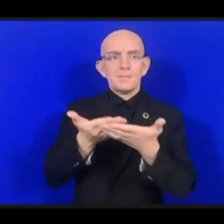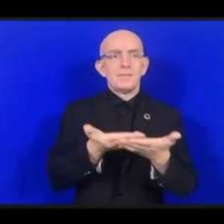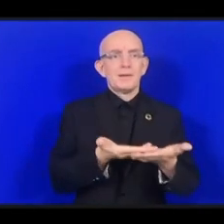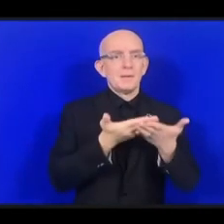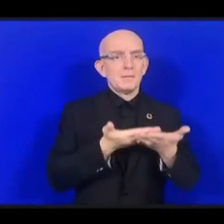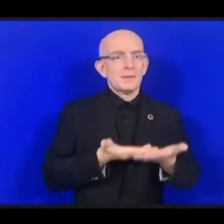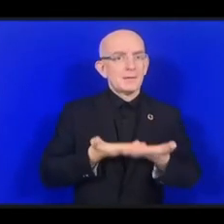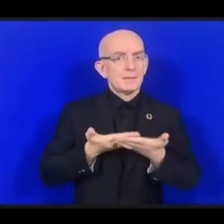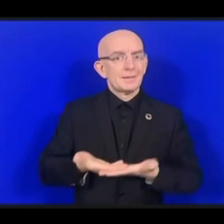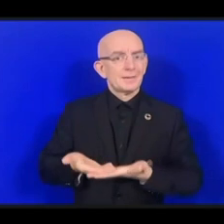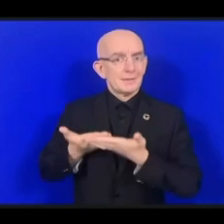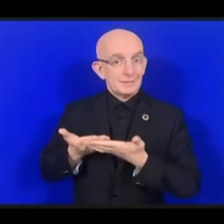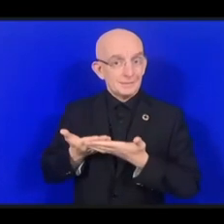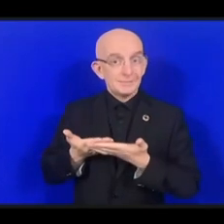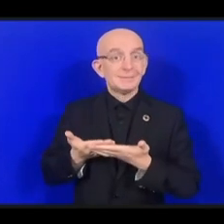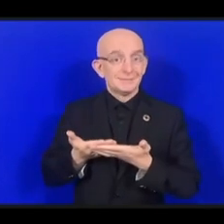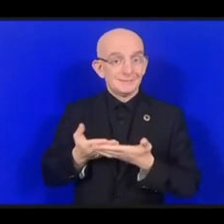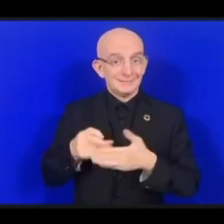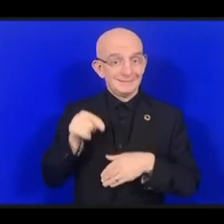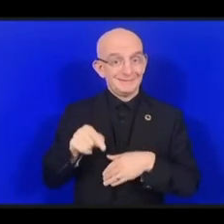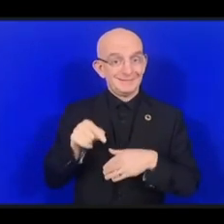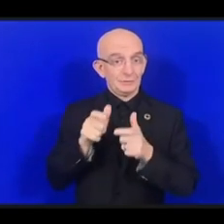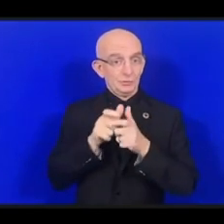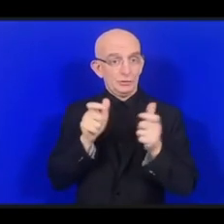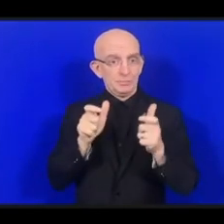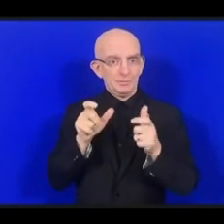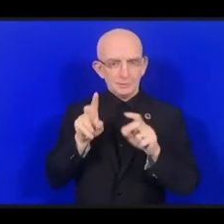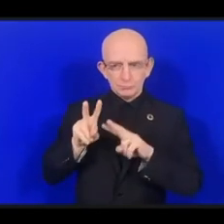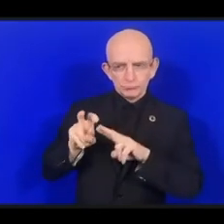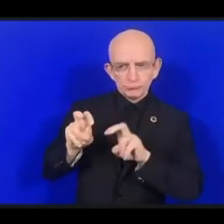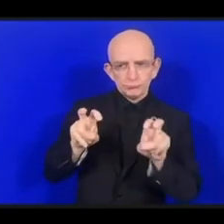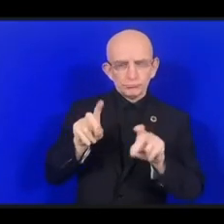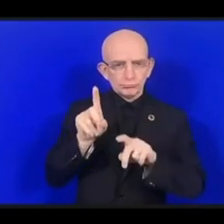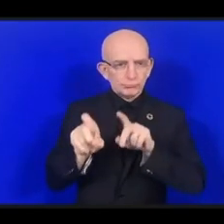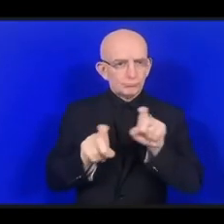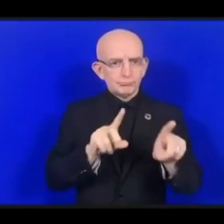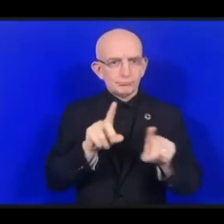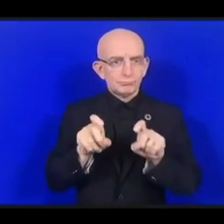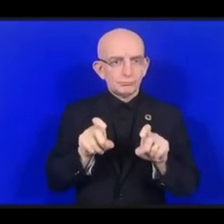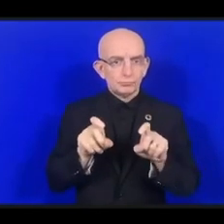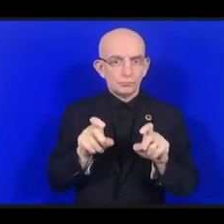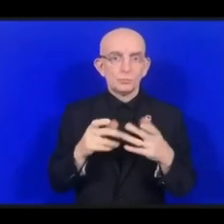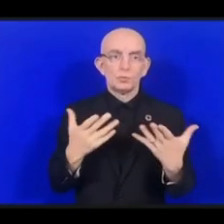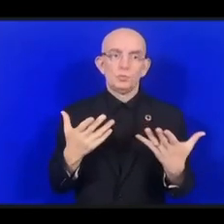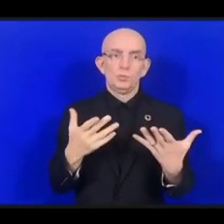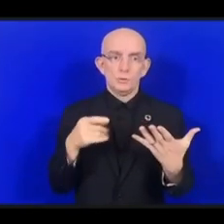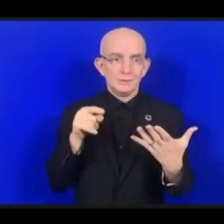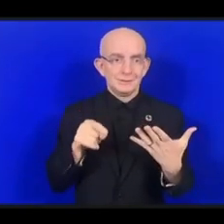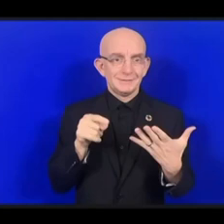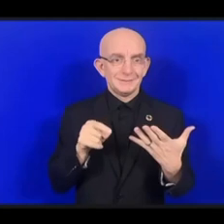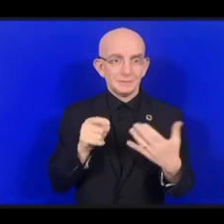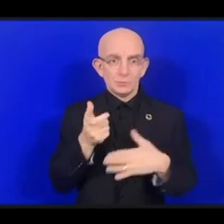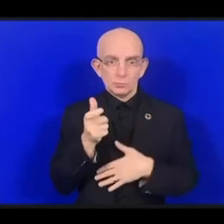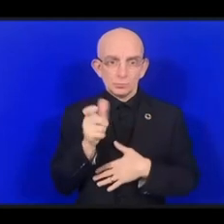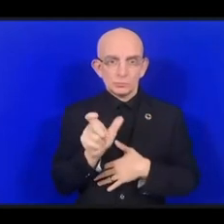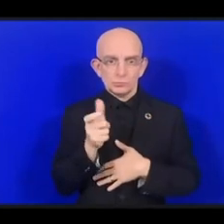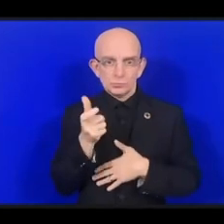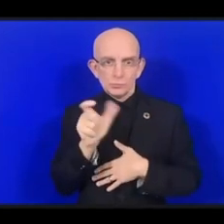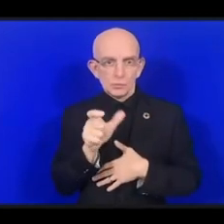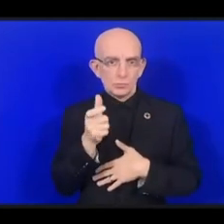привела одна из компаний, количество использования слова